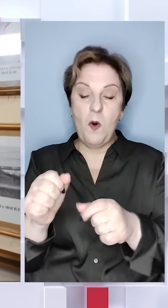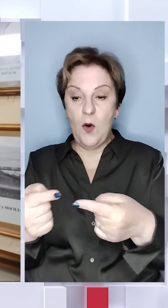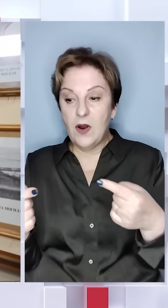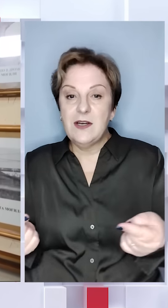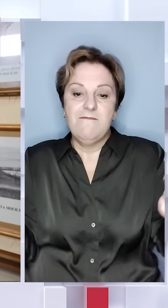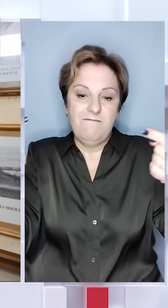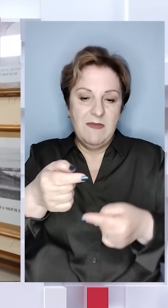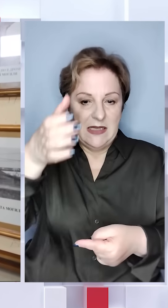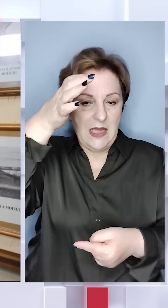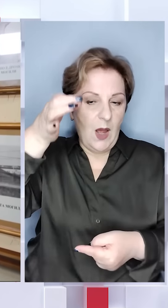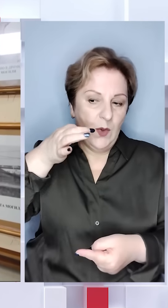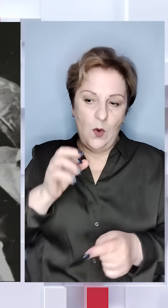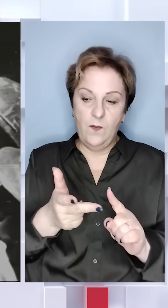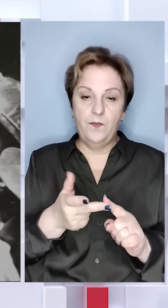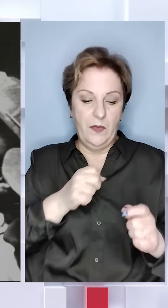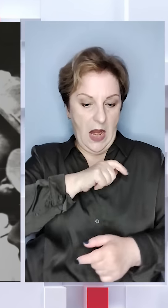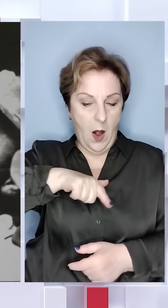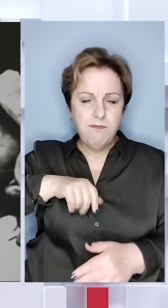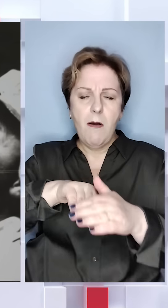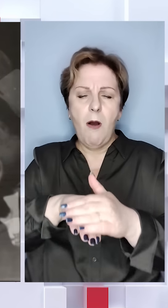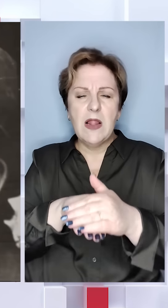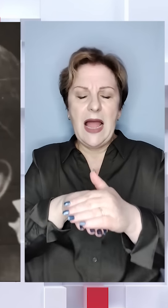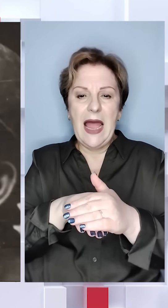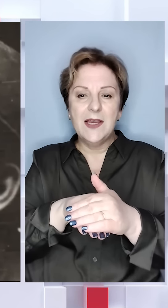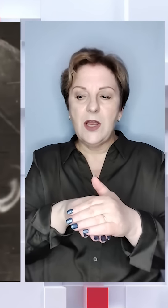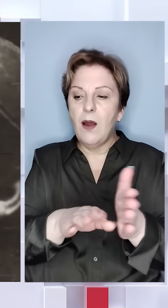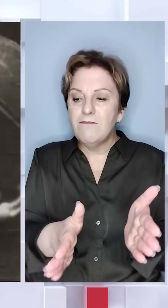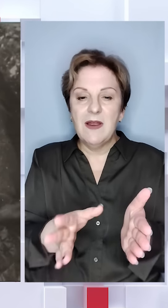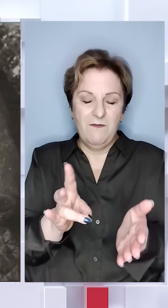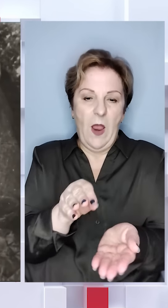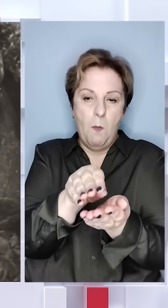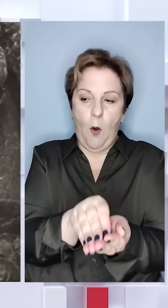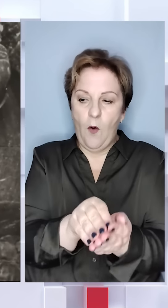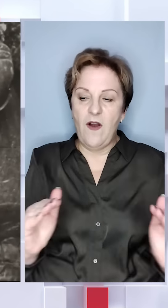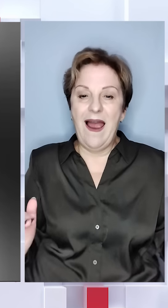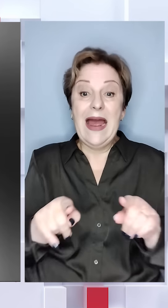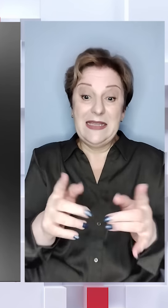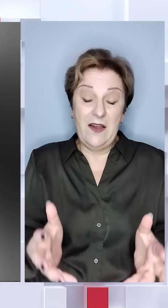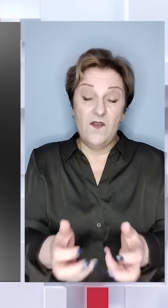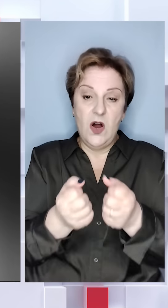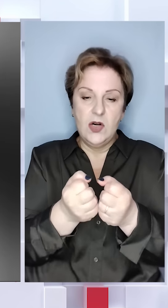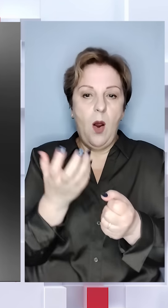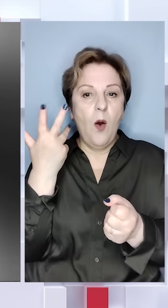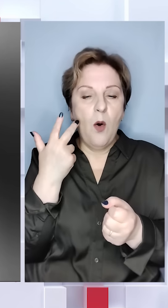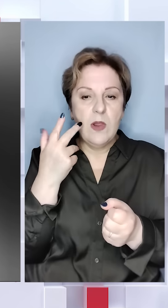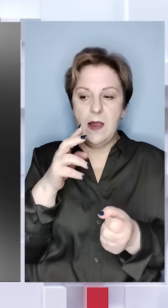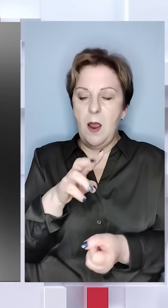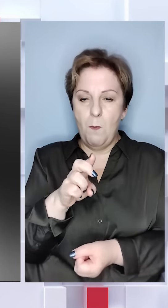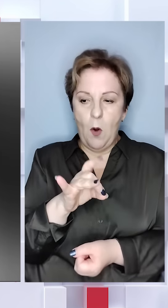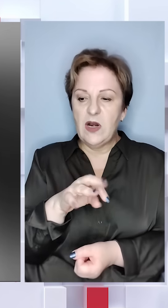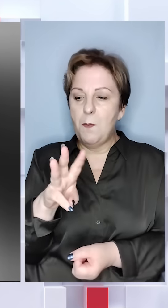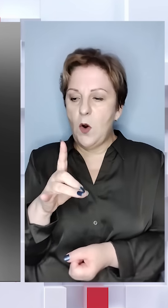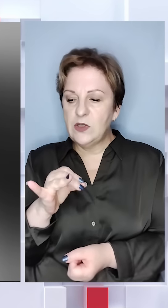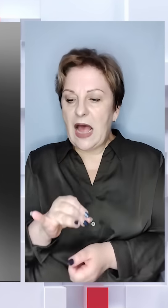інших знання і досвід третіх. Пектораль лежала, по суті, на порозі поховальної камери. І це її врятувало. Бо коли Борис